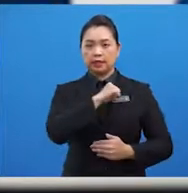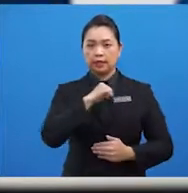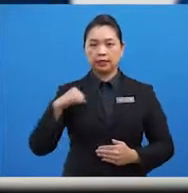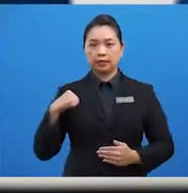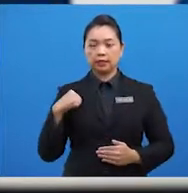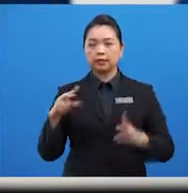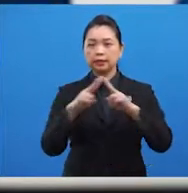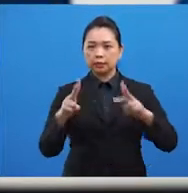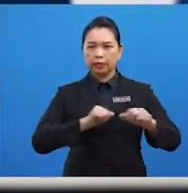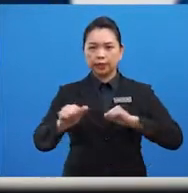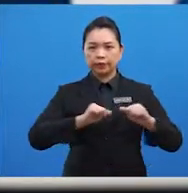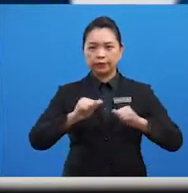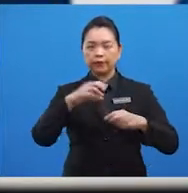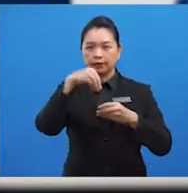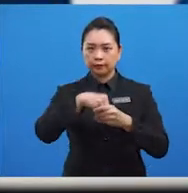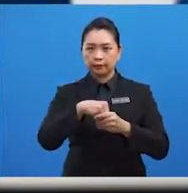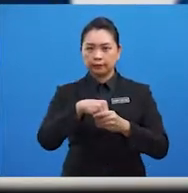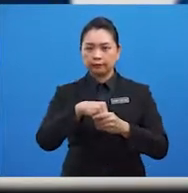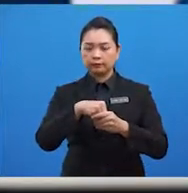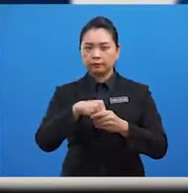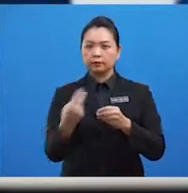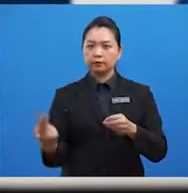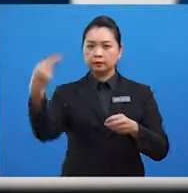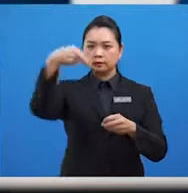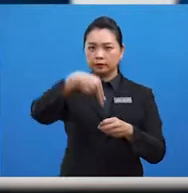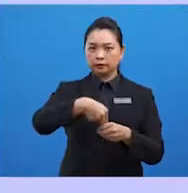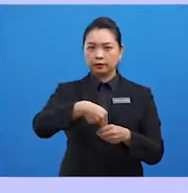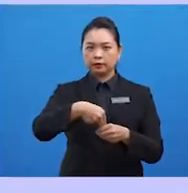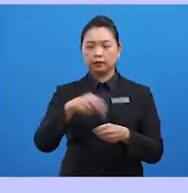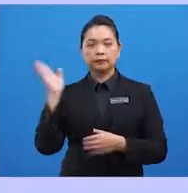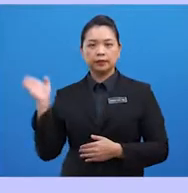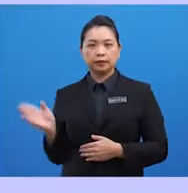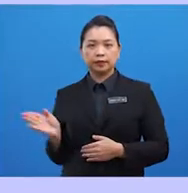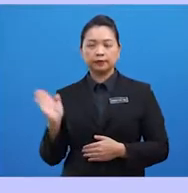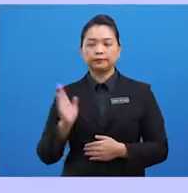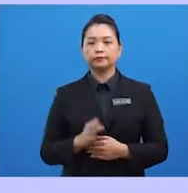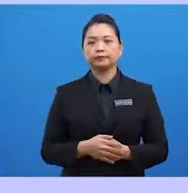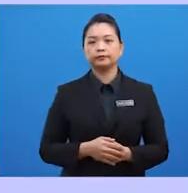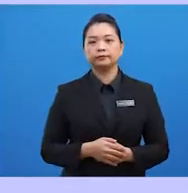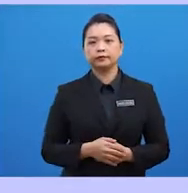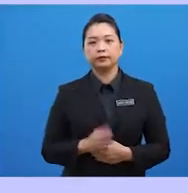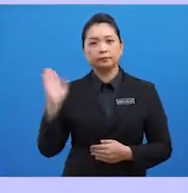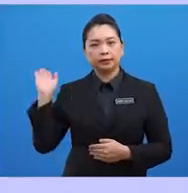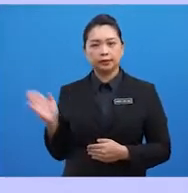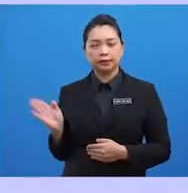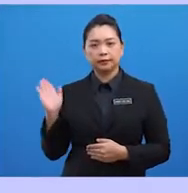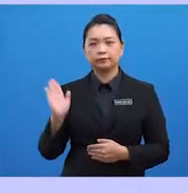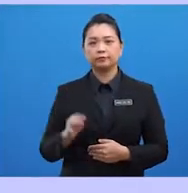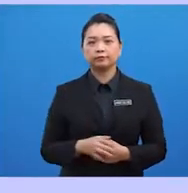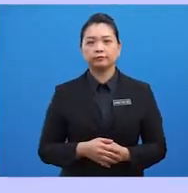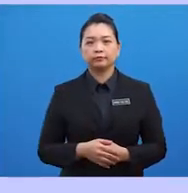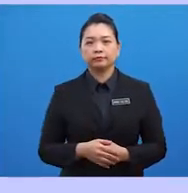anugerah aktif dalam penyertaan seperti Pesta Film ASEAN, Festival